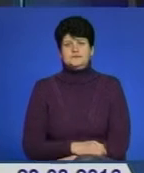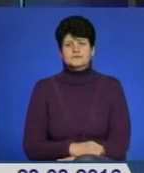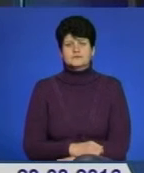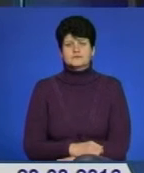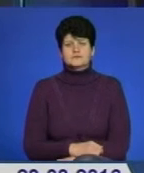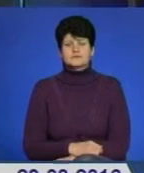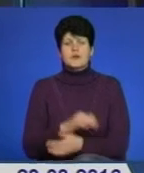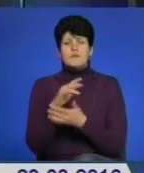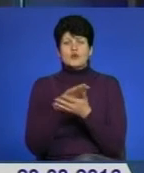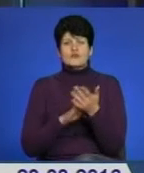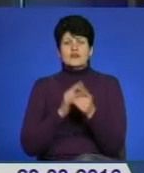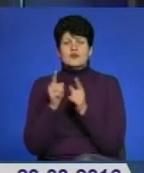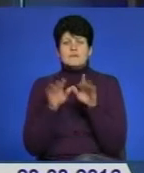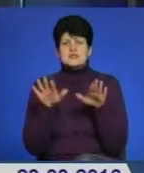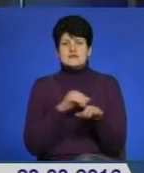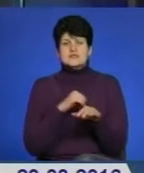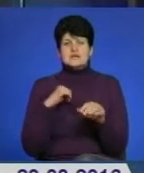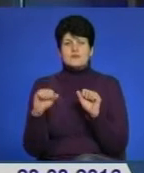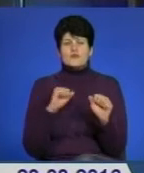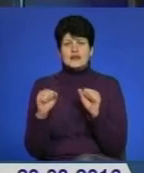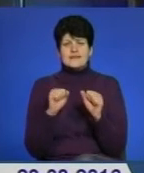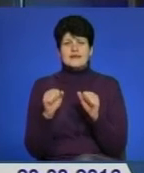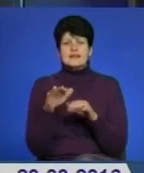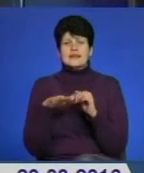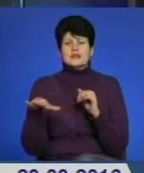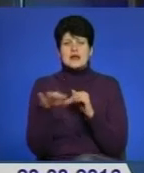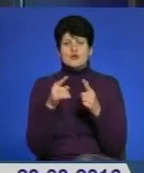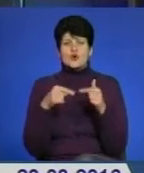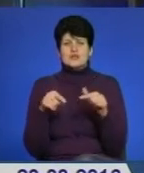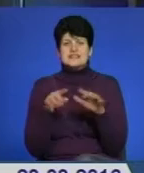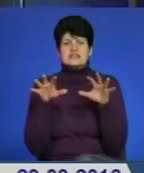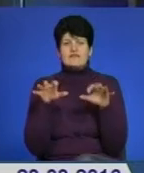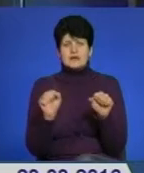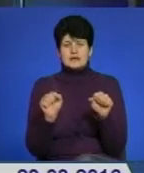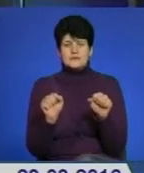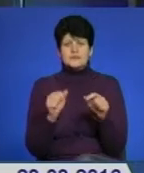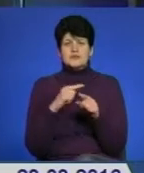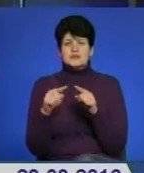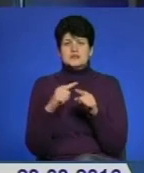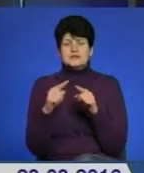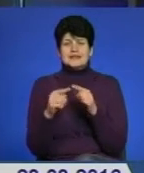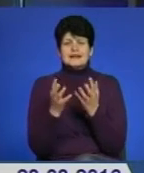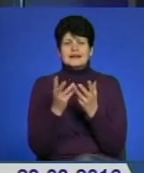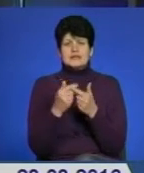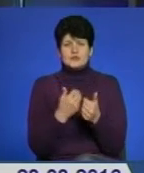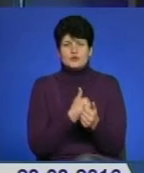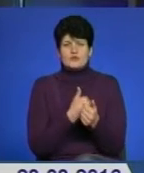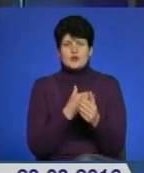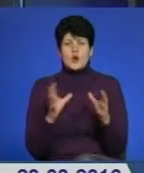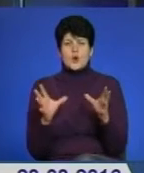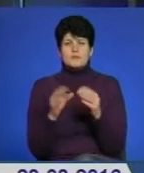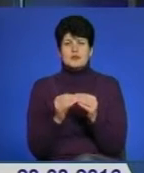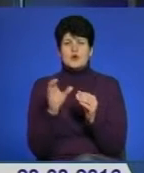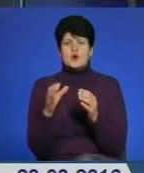Триває реформа місцевого самоврядування та територіальної організації влади. Невдовзі кількість добровільних об'єднаних громад